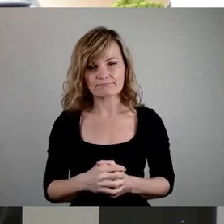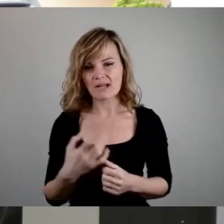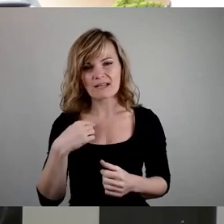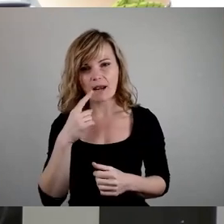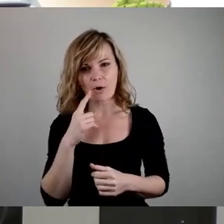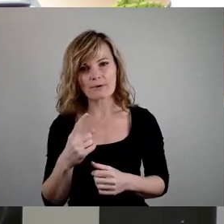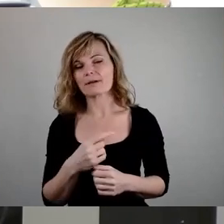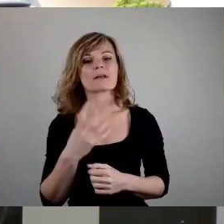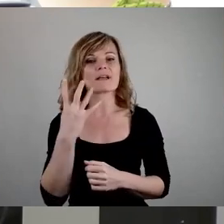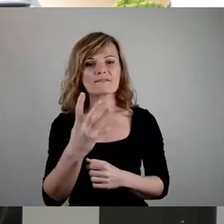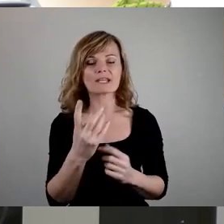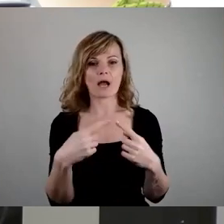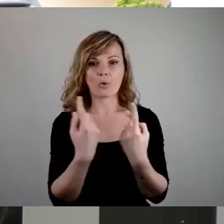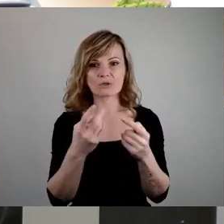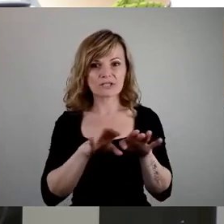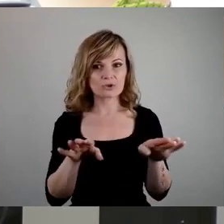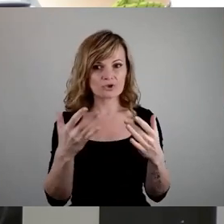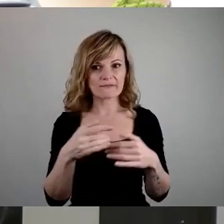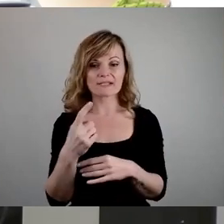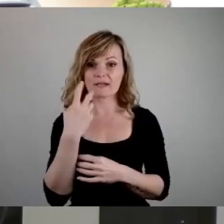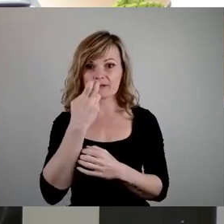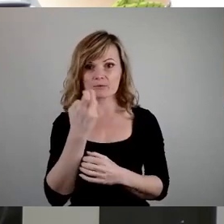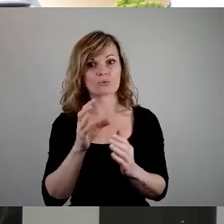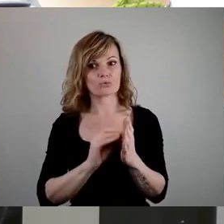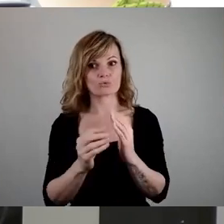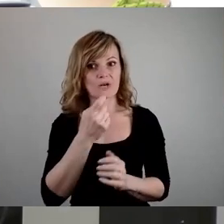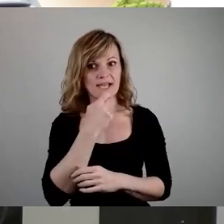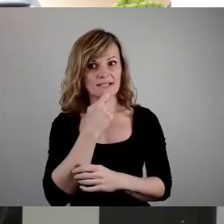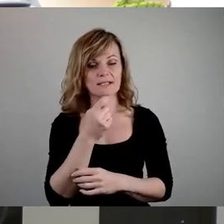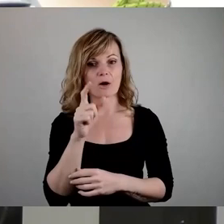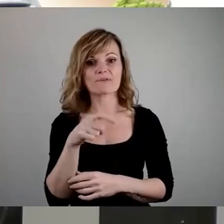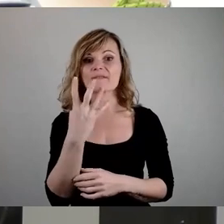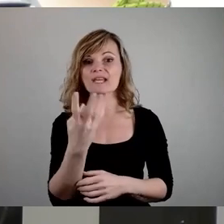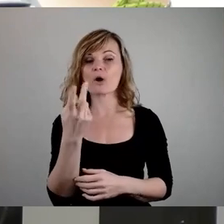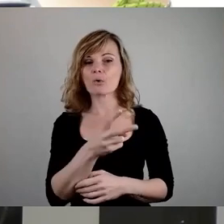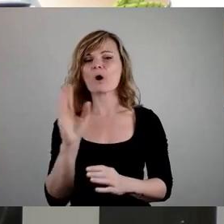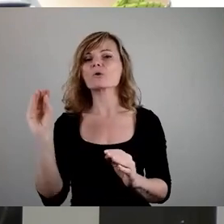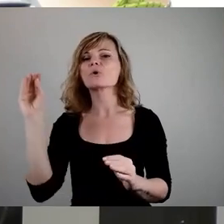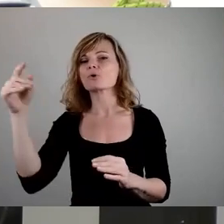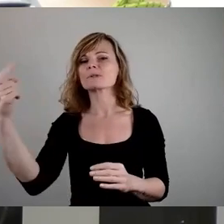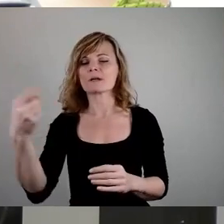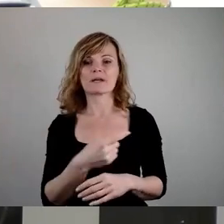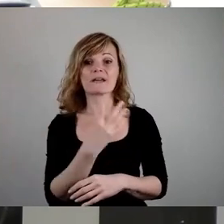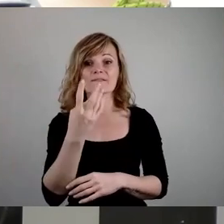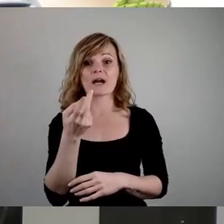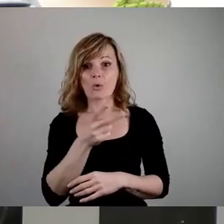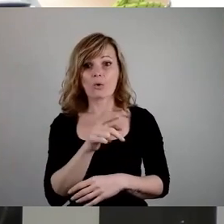runde Tische gehabt, um zu versuchen, das Schulessen auf vier Euro, das kommt dann auch noch, auf vier Euro zu